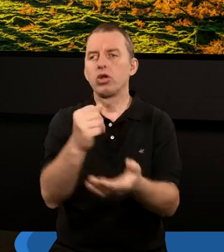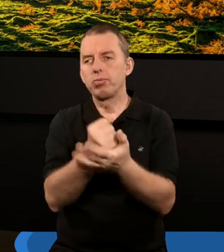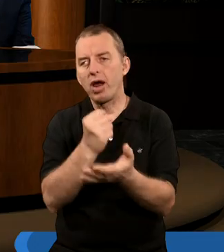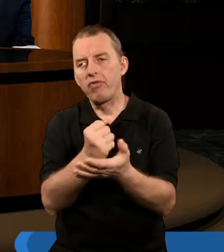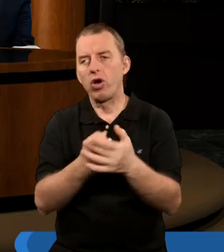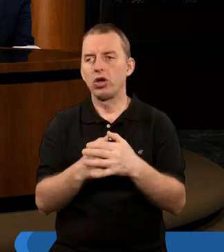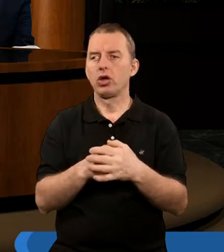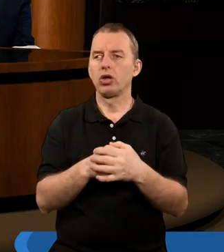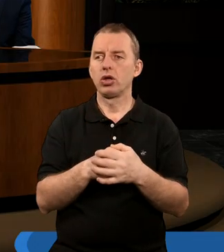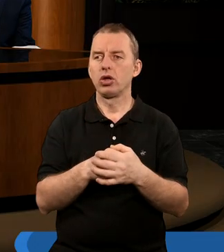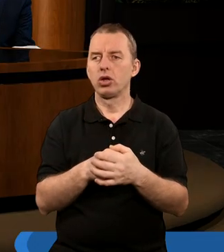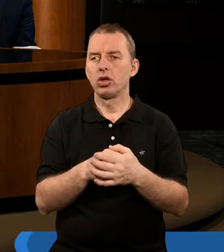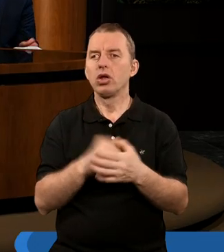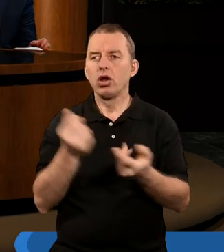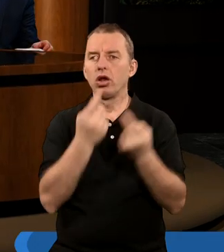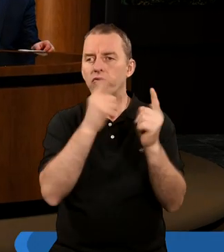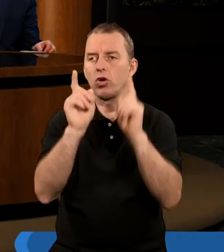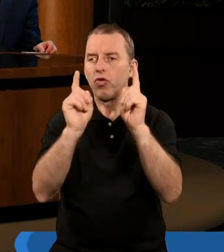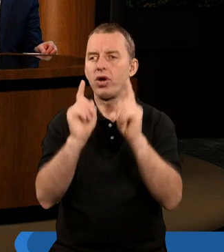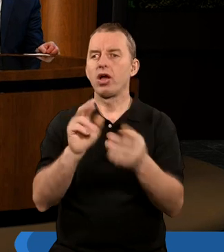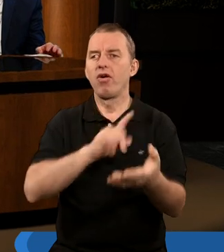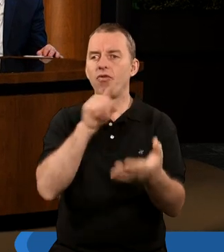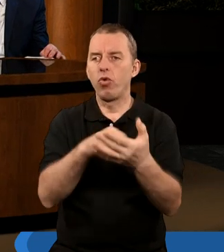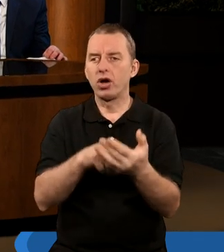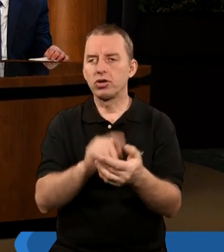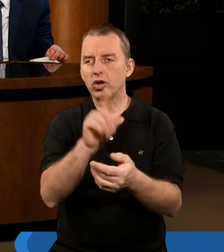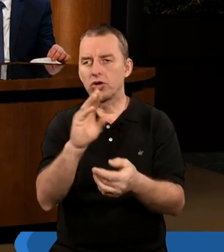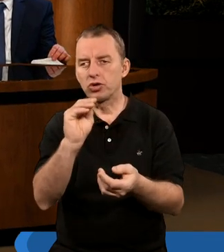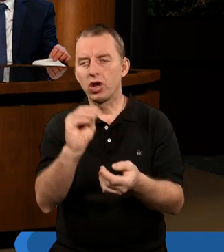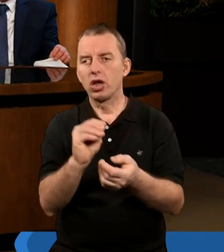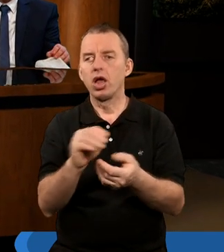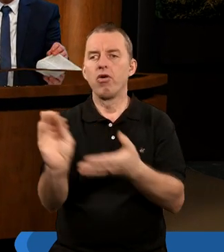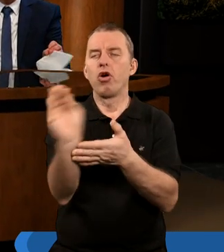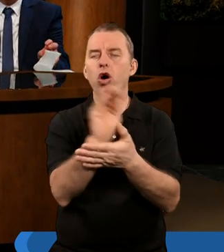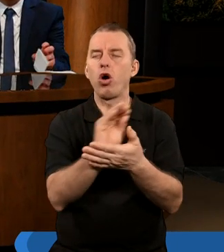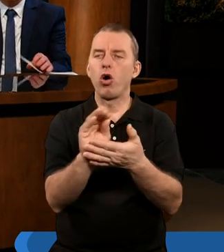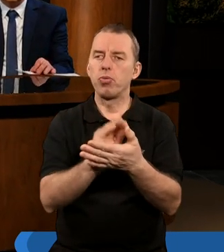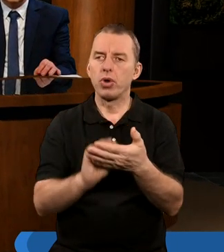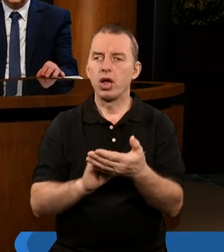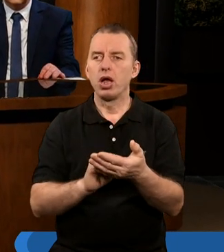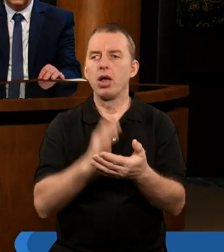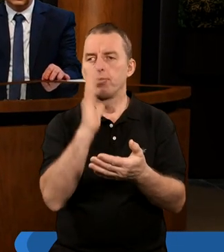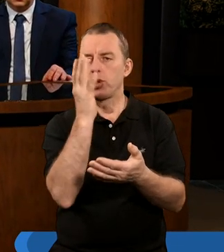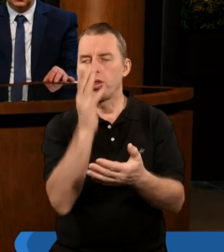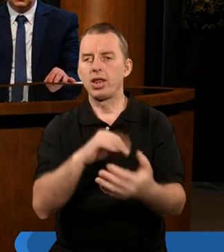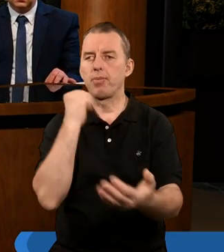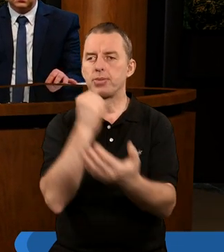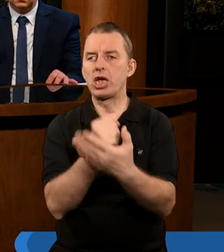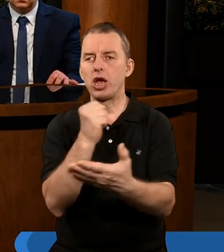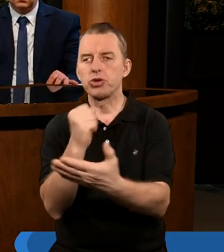Nie wiem, czy zwróciliście uwagę, ale właśnie w opisie piątej pieczęci